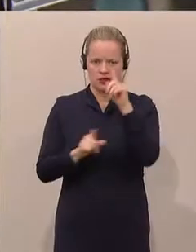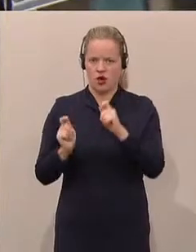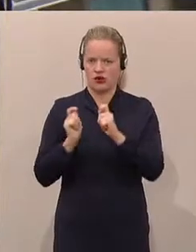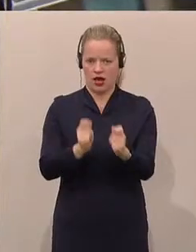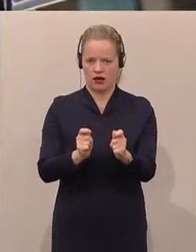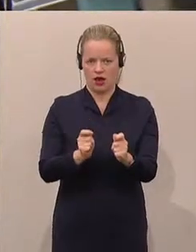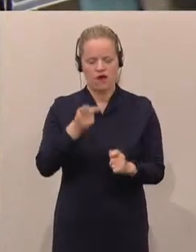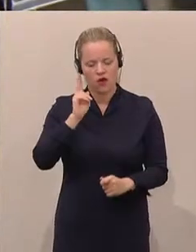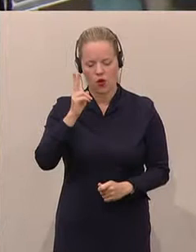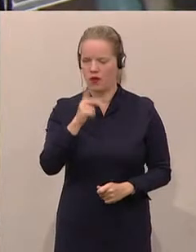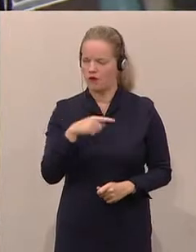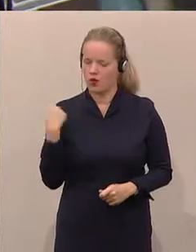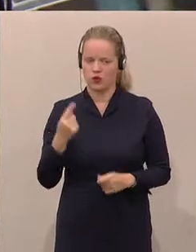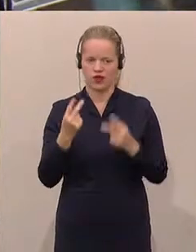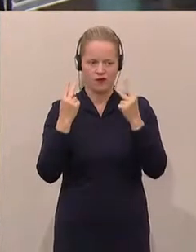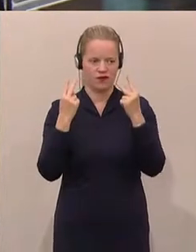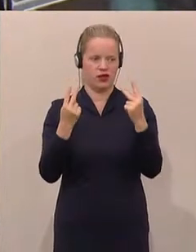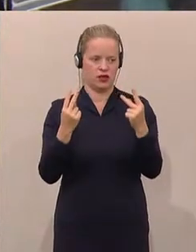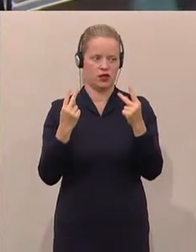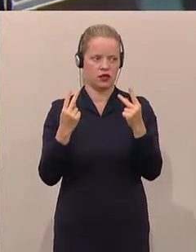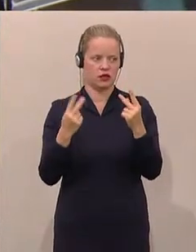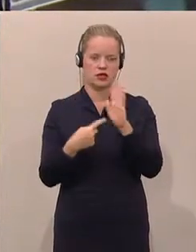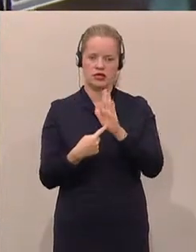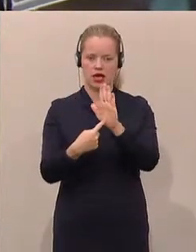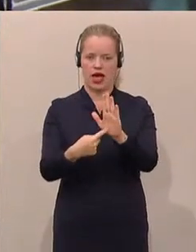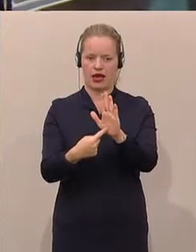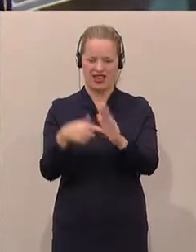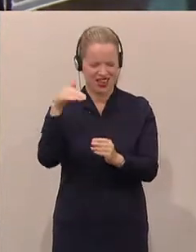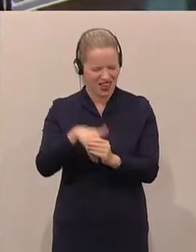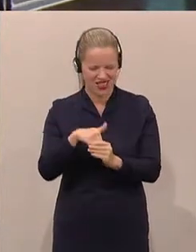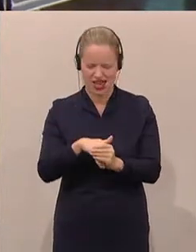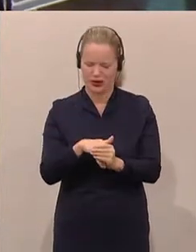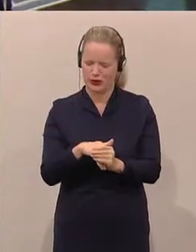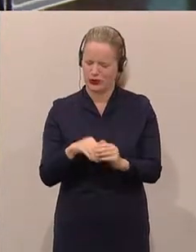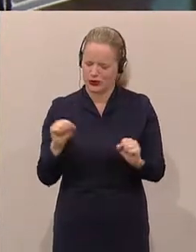zu zeigen, wie schlimm wir das finden.